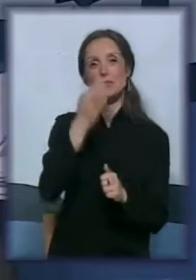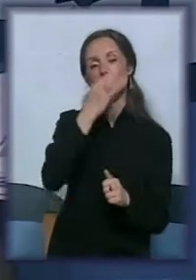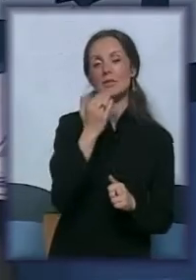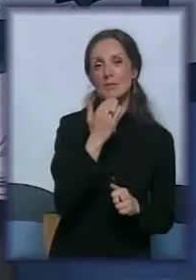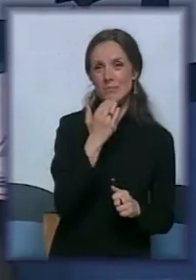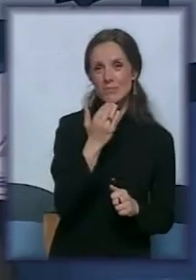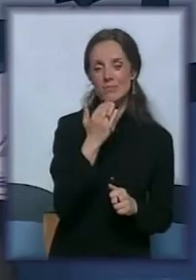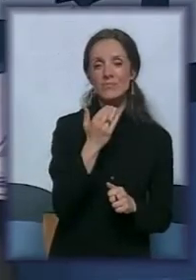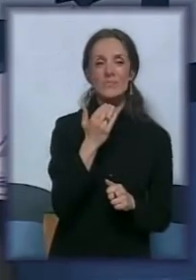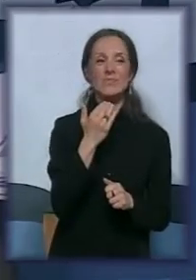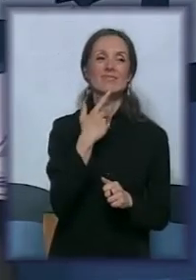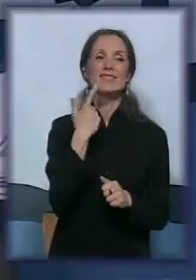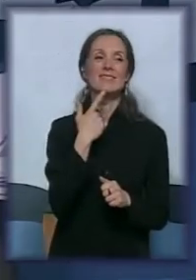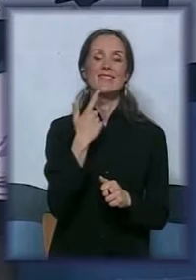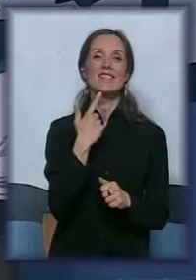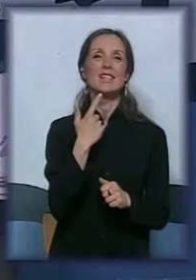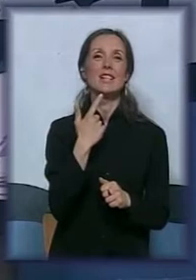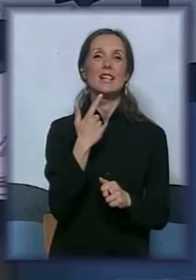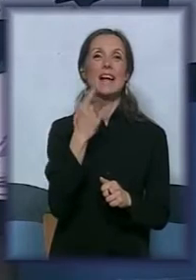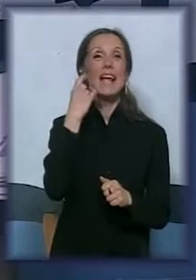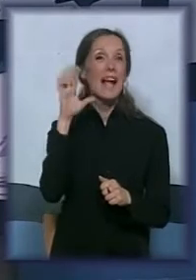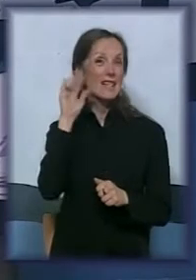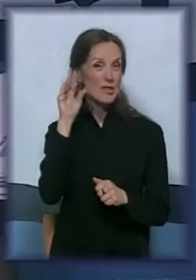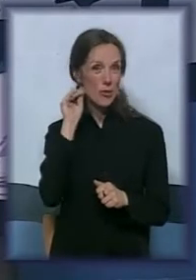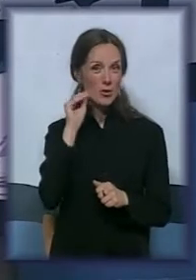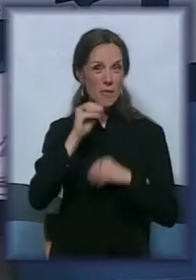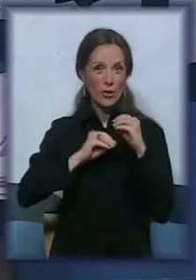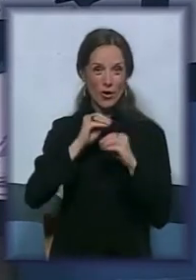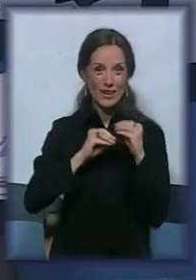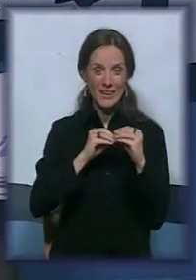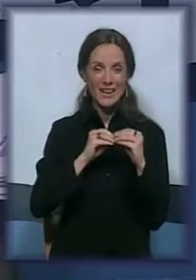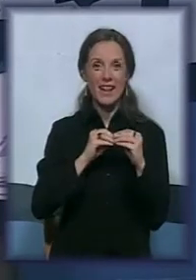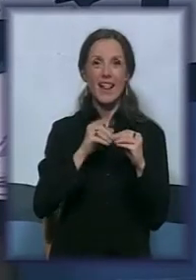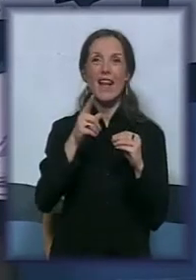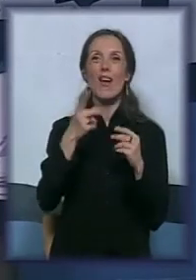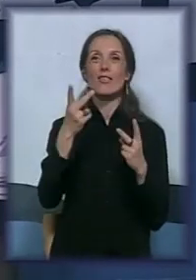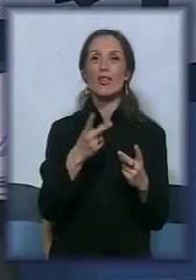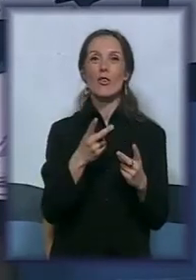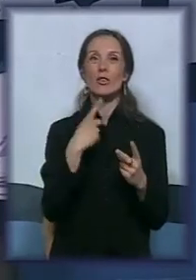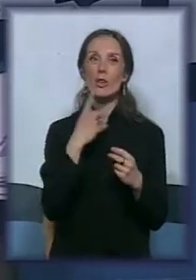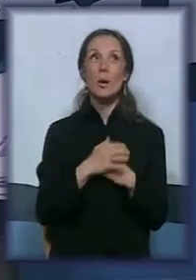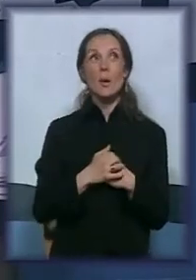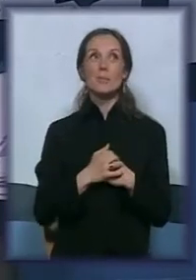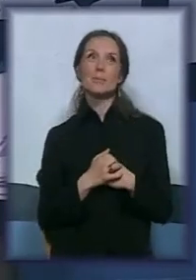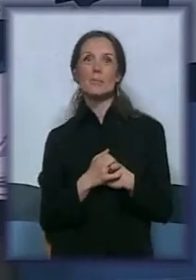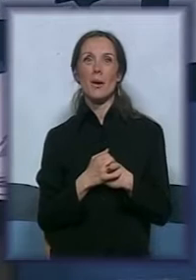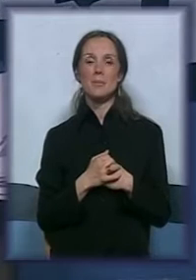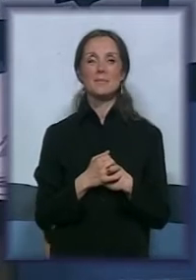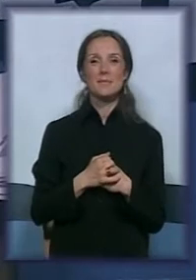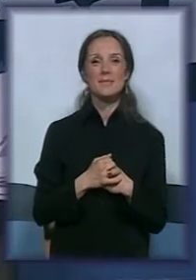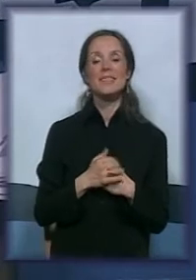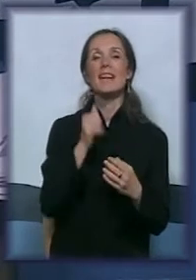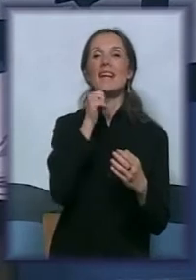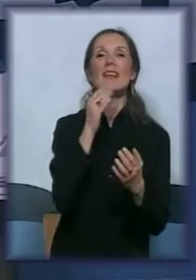Od prilike, kada slušam ovako roditelje, goste budu malo, tako, i